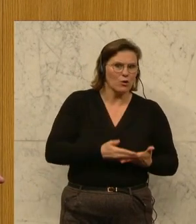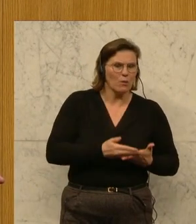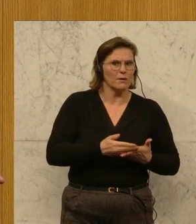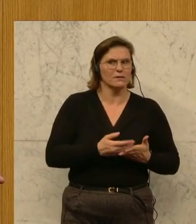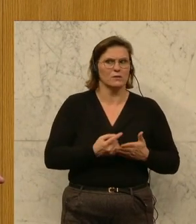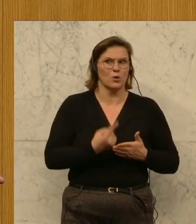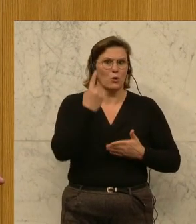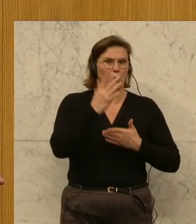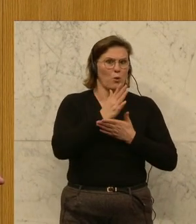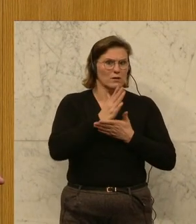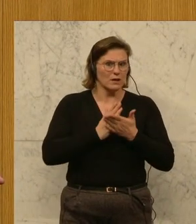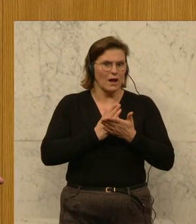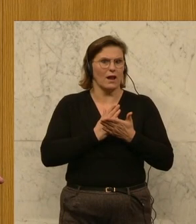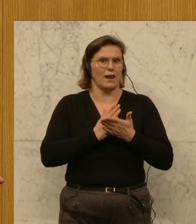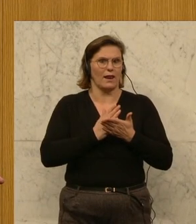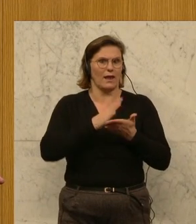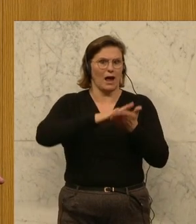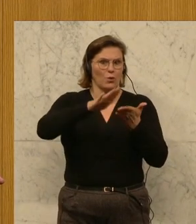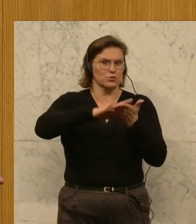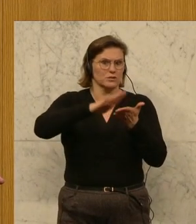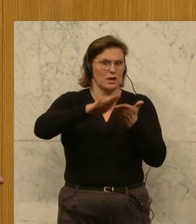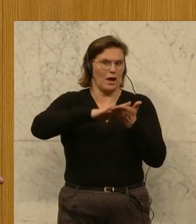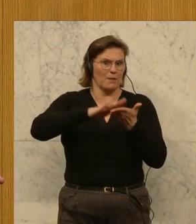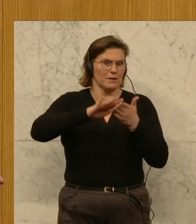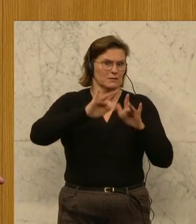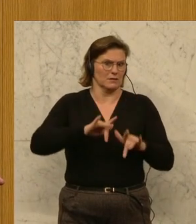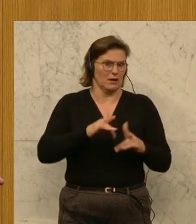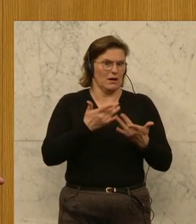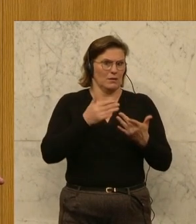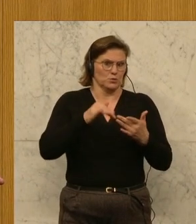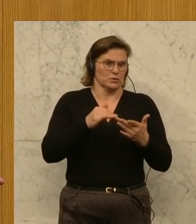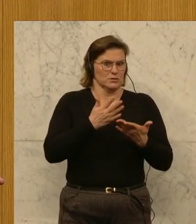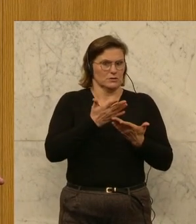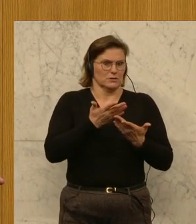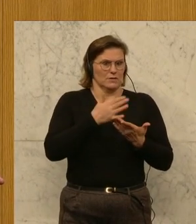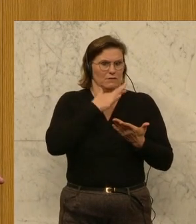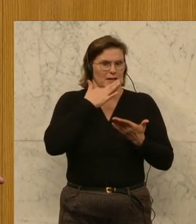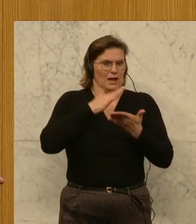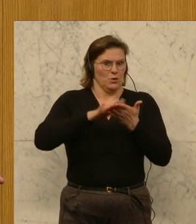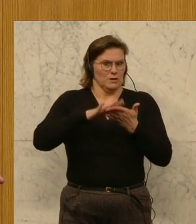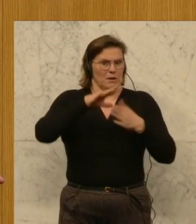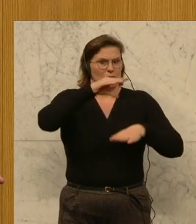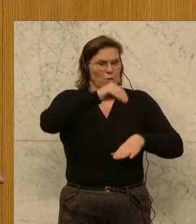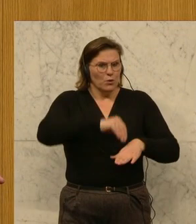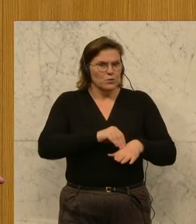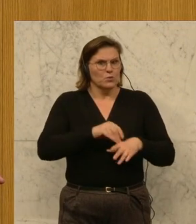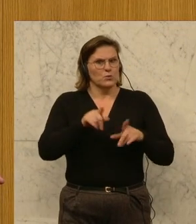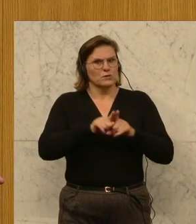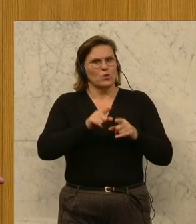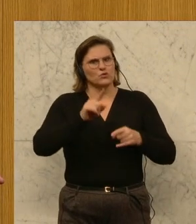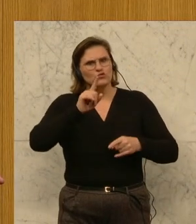Anteil der Energieausgaben am verfügbaren Einkommen zu bestreiten haben und deren Wohnungen über eine schlechte